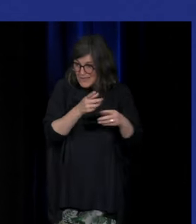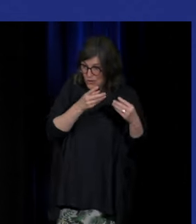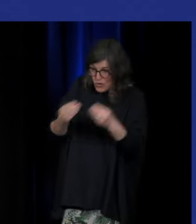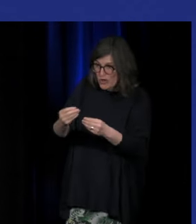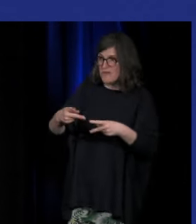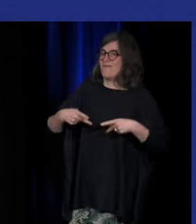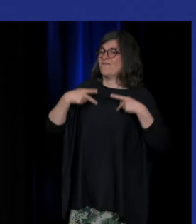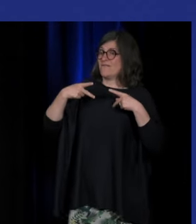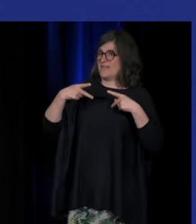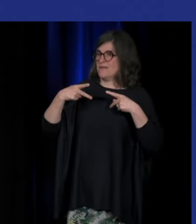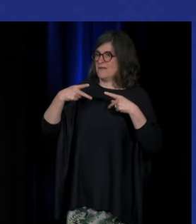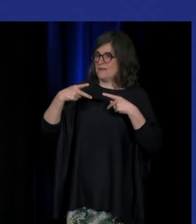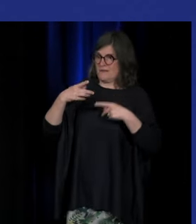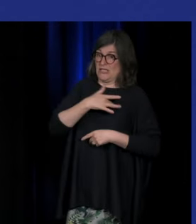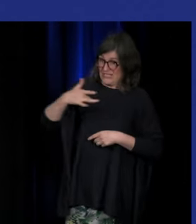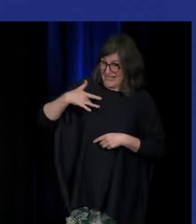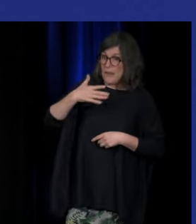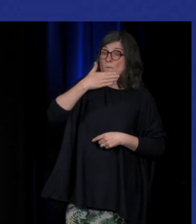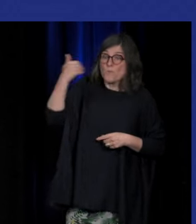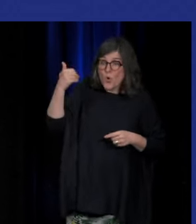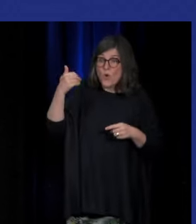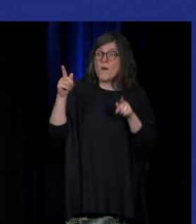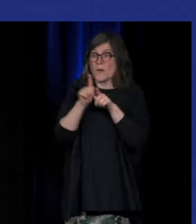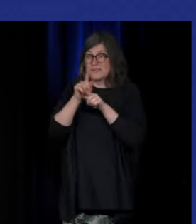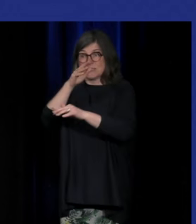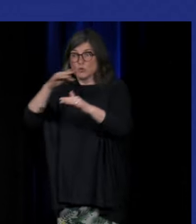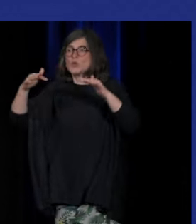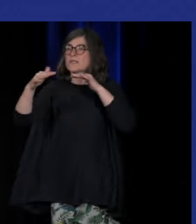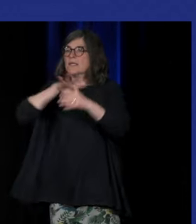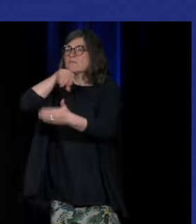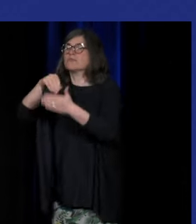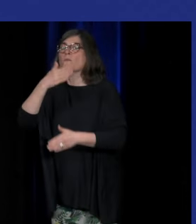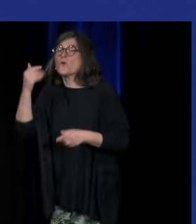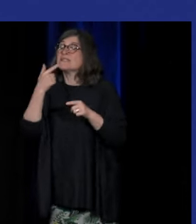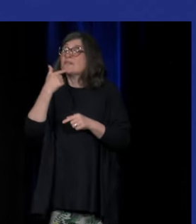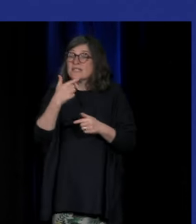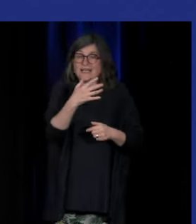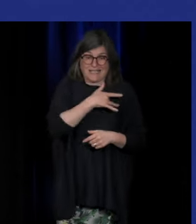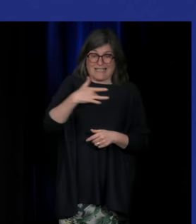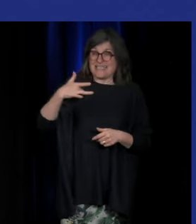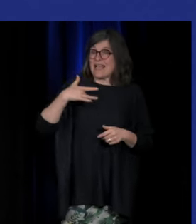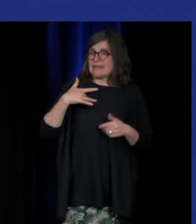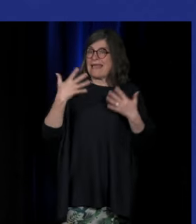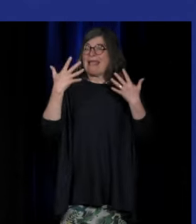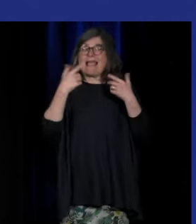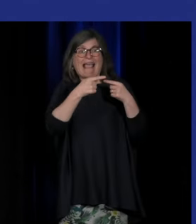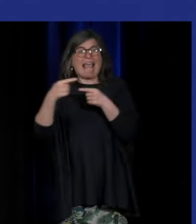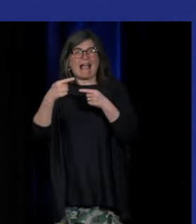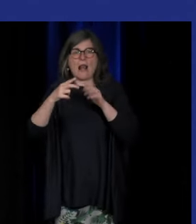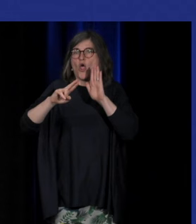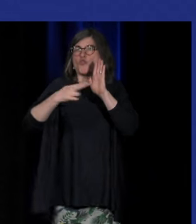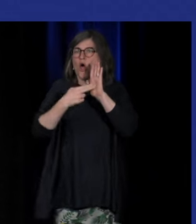sociale des personnes sourdes mais aussi à imaginer que la santé ne veut pas dire seulement et penser que l'individu est en dehors des